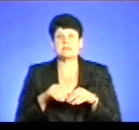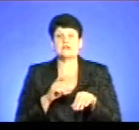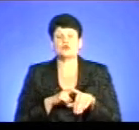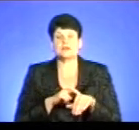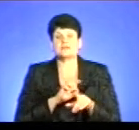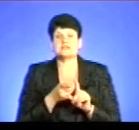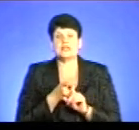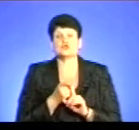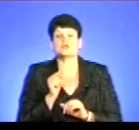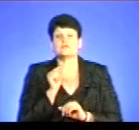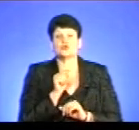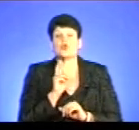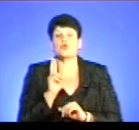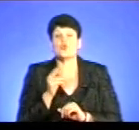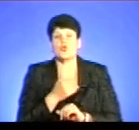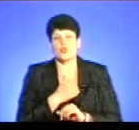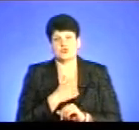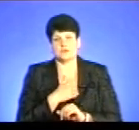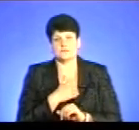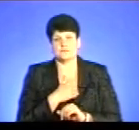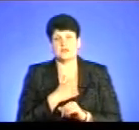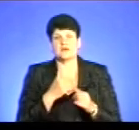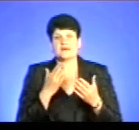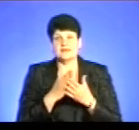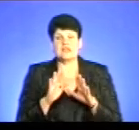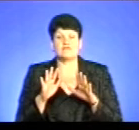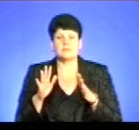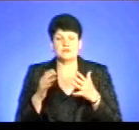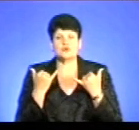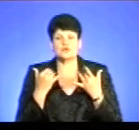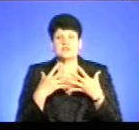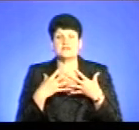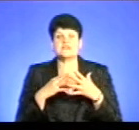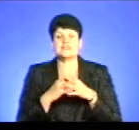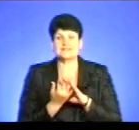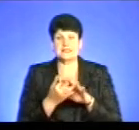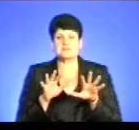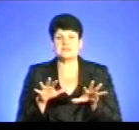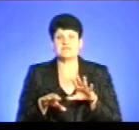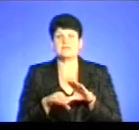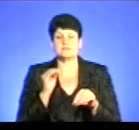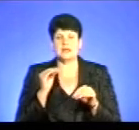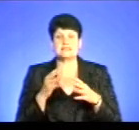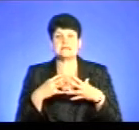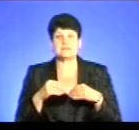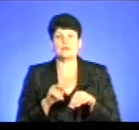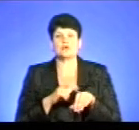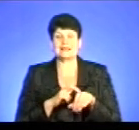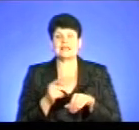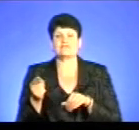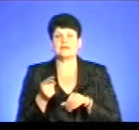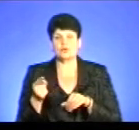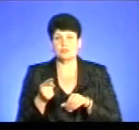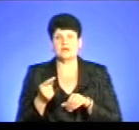в залежності від того, кого він хоче. Є такі випадки, що сьогодні в сільській місцевості люди вибирають сімейного лікаря в Тернополі, і